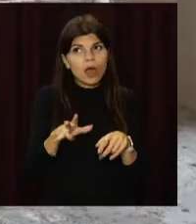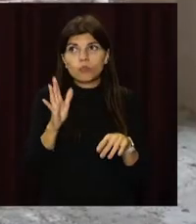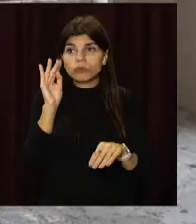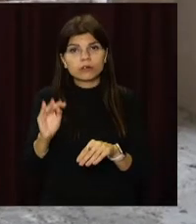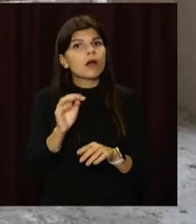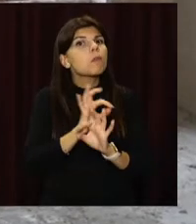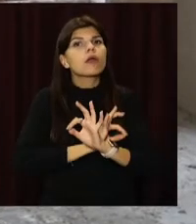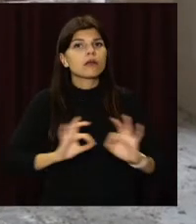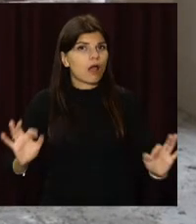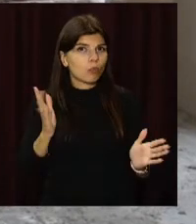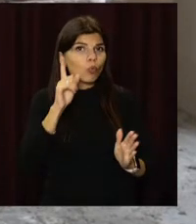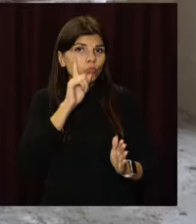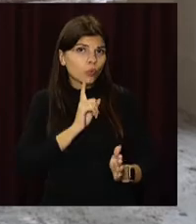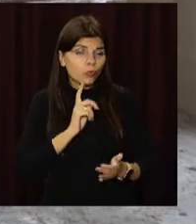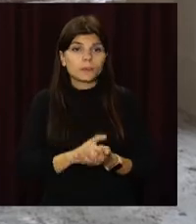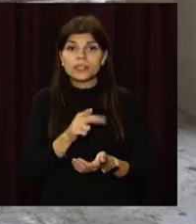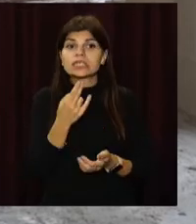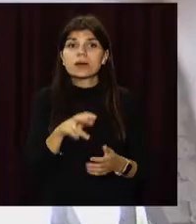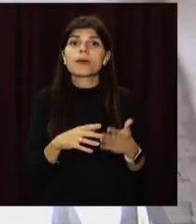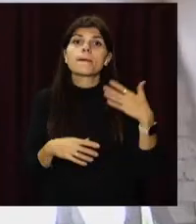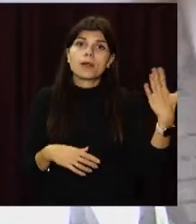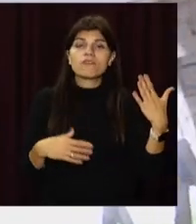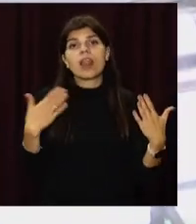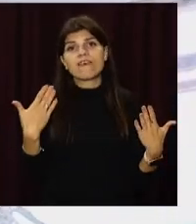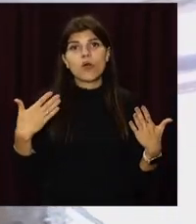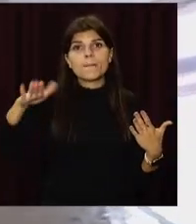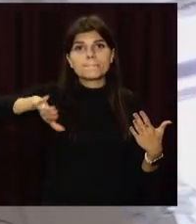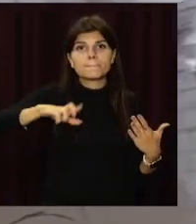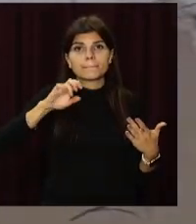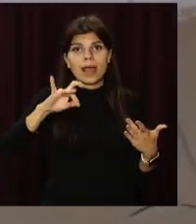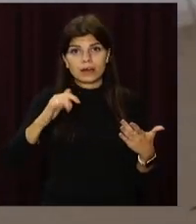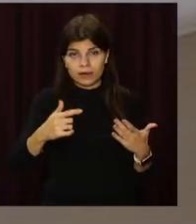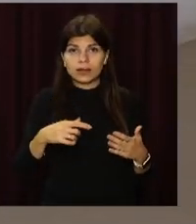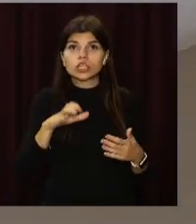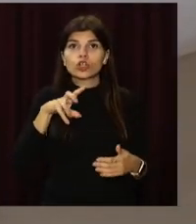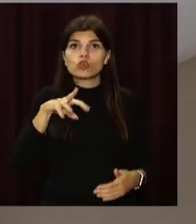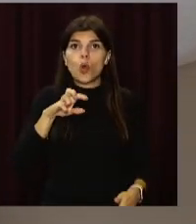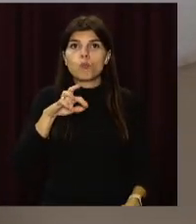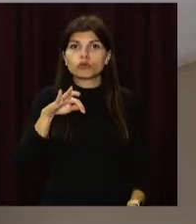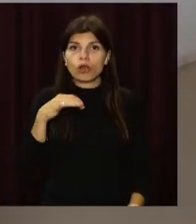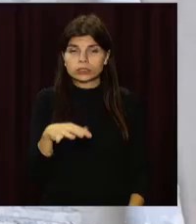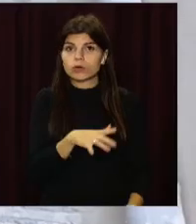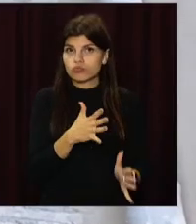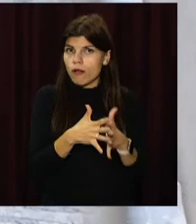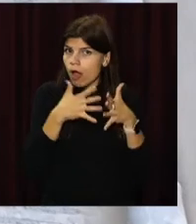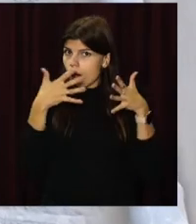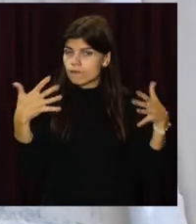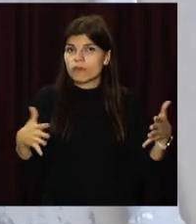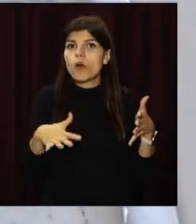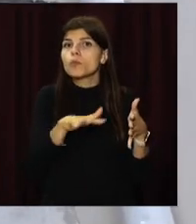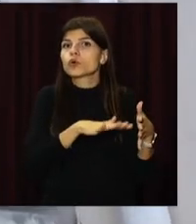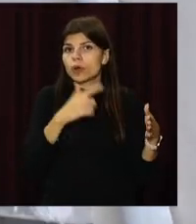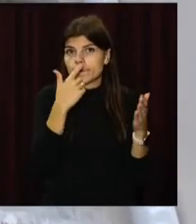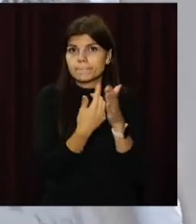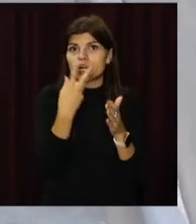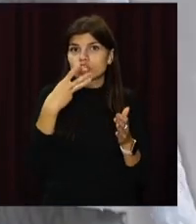Наразі у Дніпрі працюють два ЦНАПи – на правому та лівому березі Дніпра. ЦНАП на Слобожанському буде найбільшому місці. Його площа